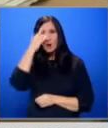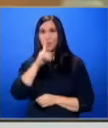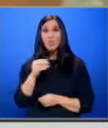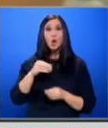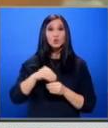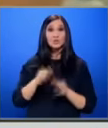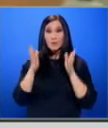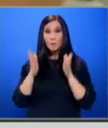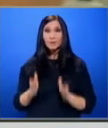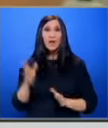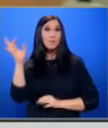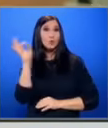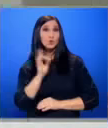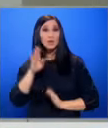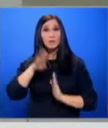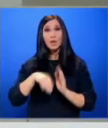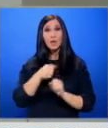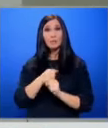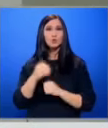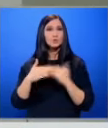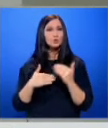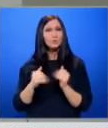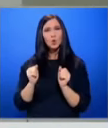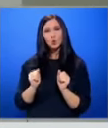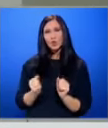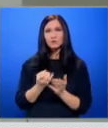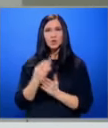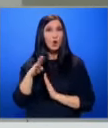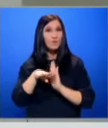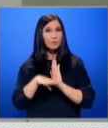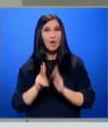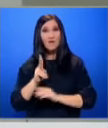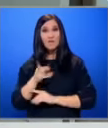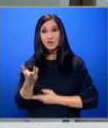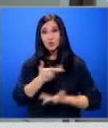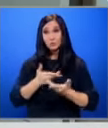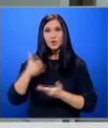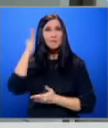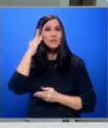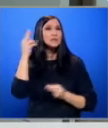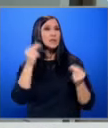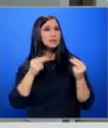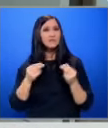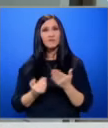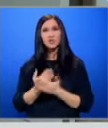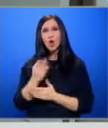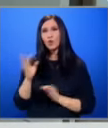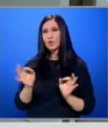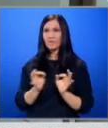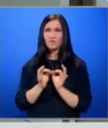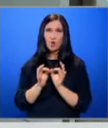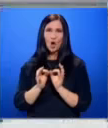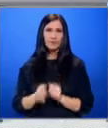участват при определенето на процента на малена работоспособност. Очаква се новите правила да влязат за обсъждане в министерския съвет в началото на февруари.